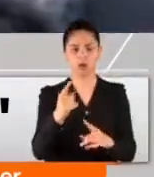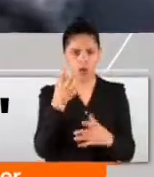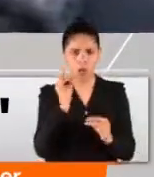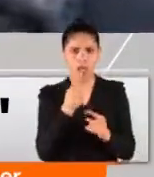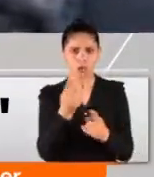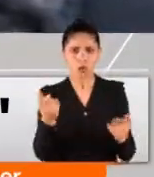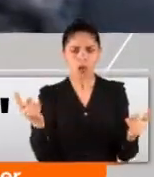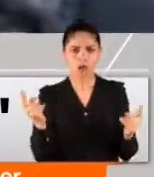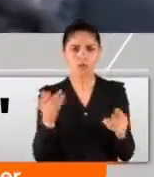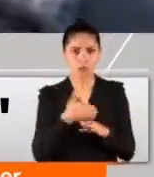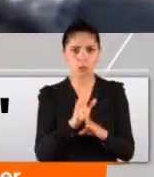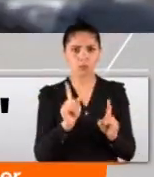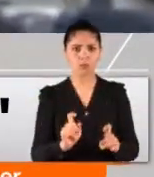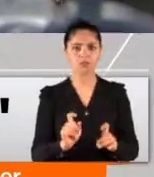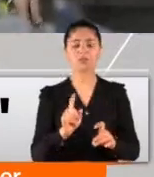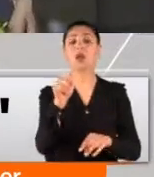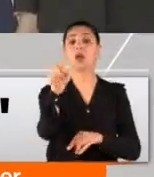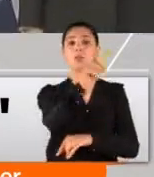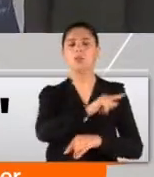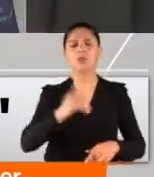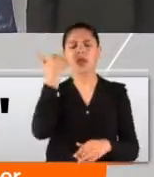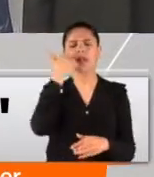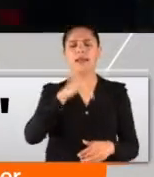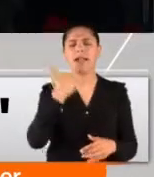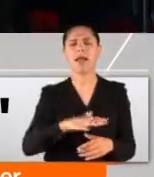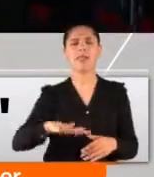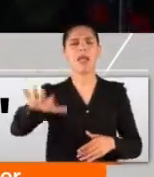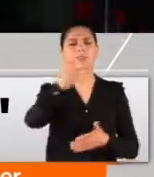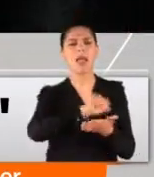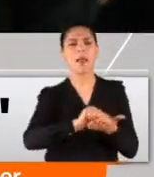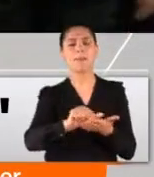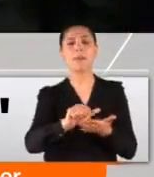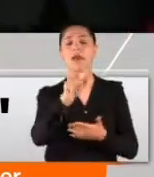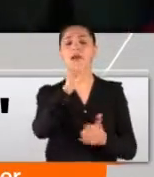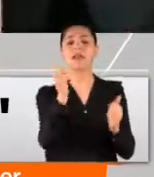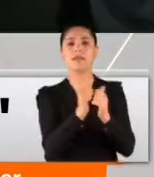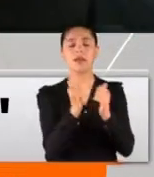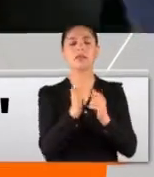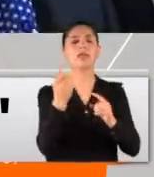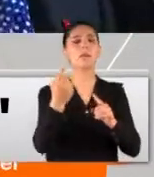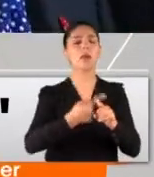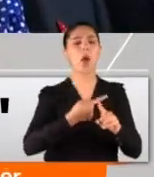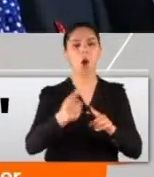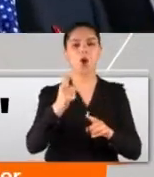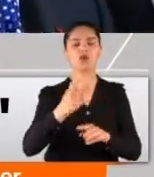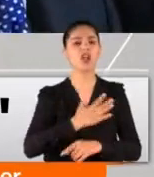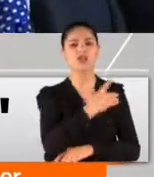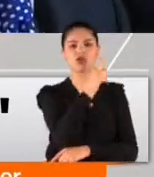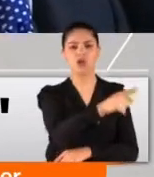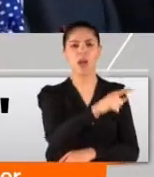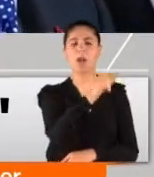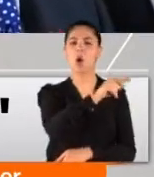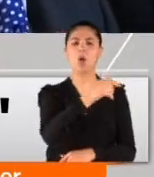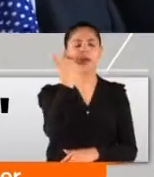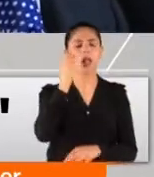E bunların işi gücü yalan. Yanındaki ortağı CHP, onun da